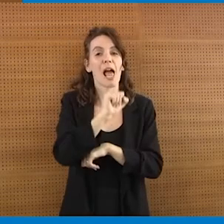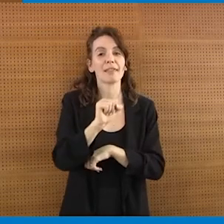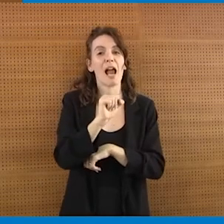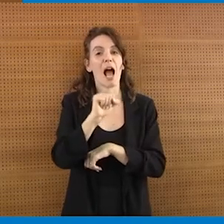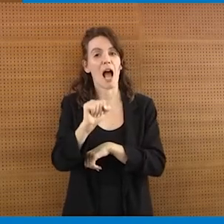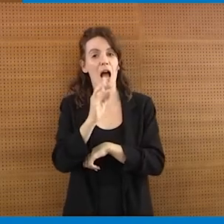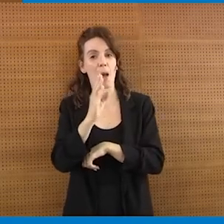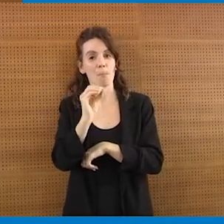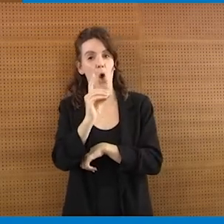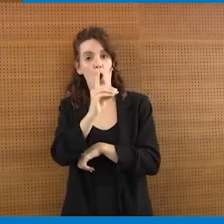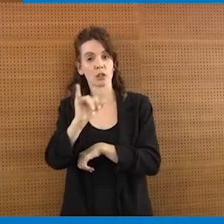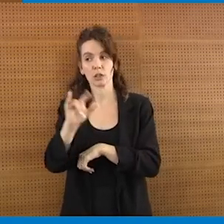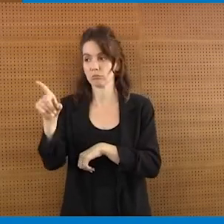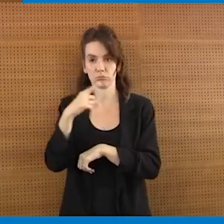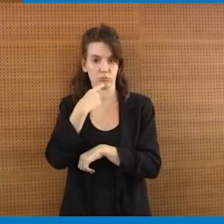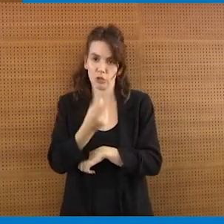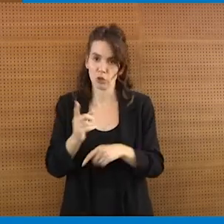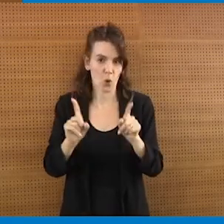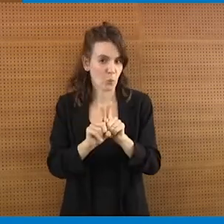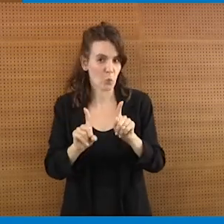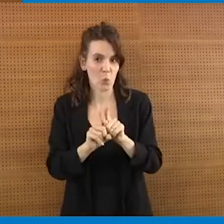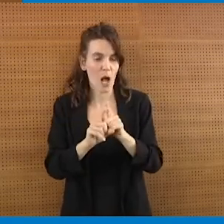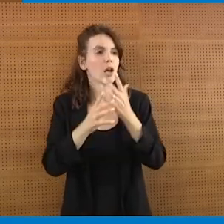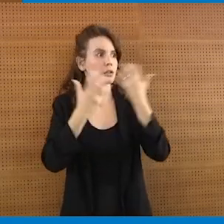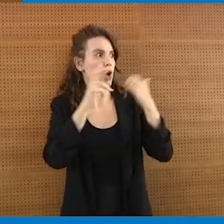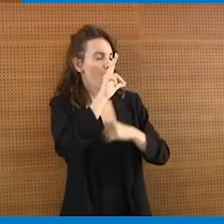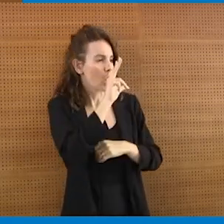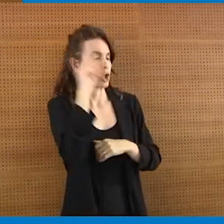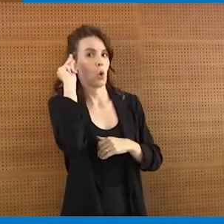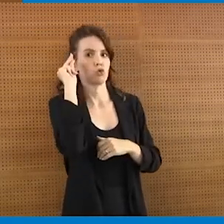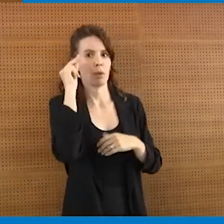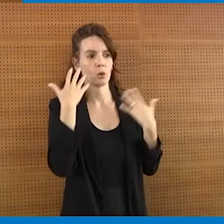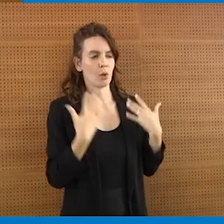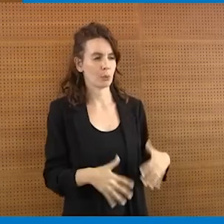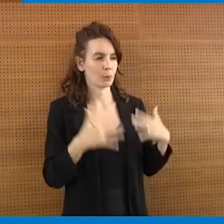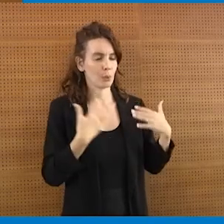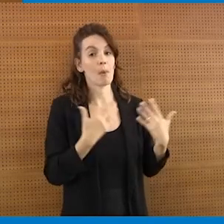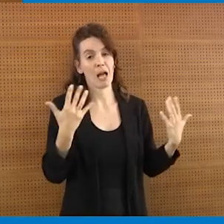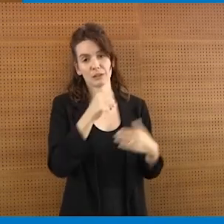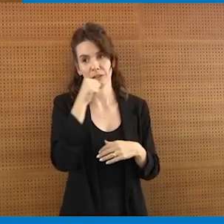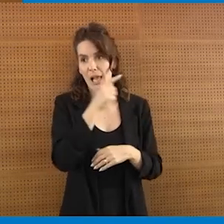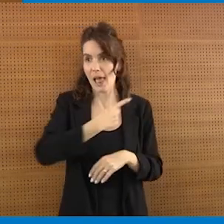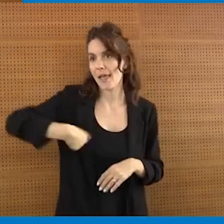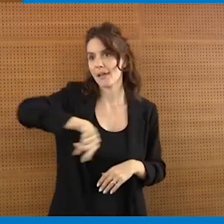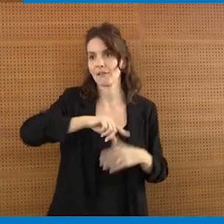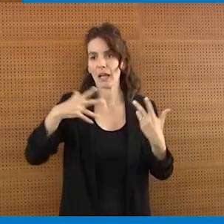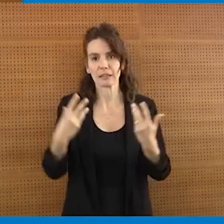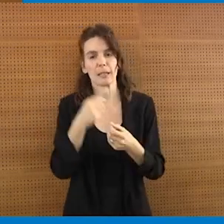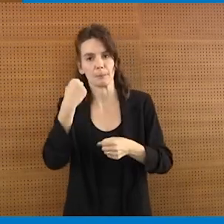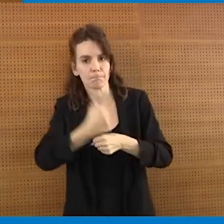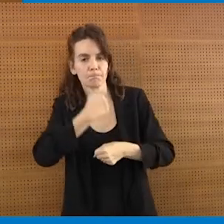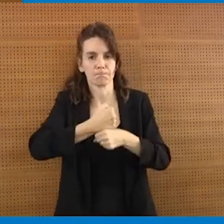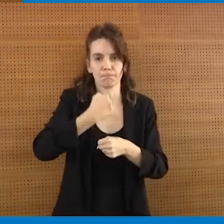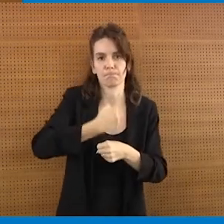come dire c'è da riempire di contenuti quel riconoscimento,'è da lavorare tutte e tutti insieme, a maggior ragione con ovviamente